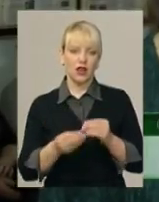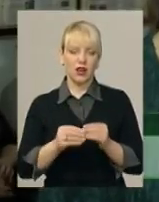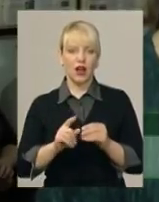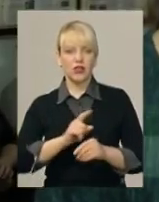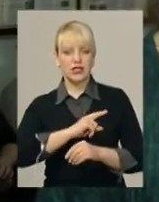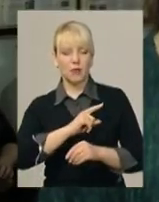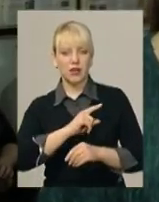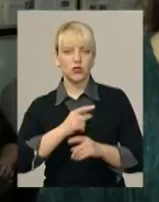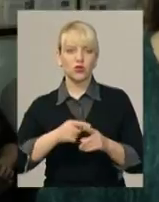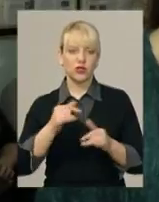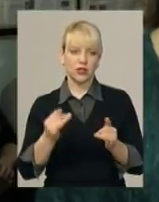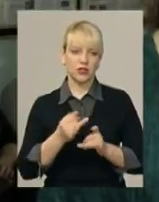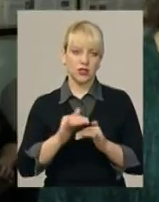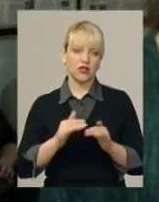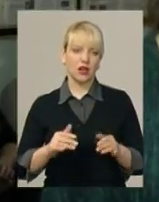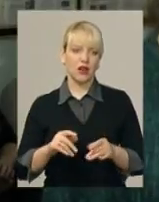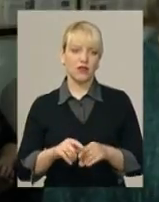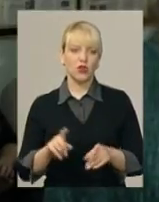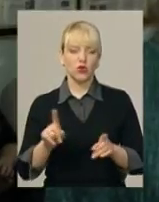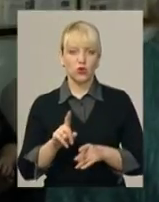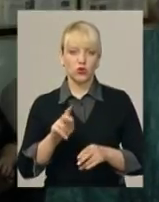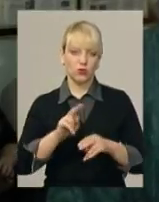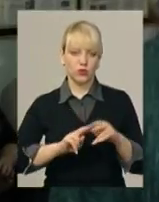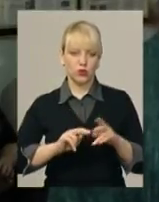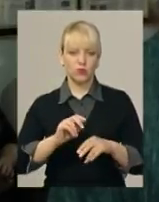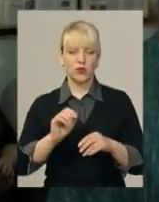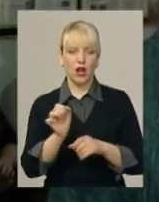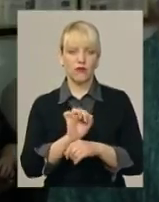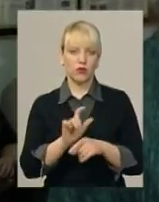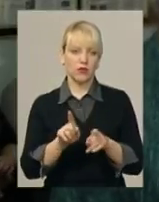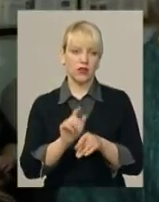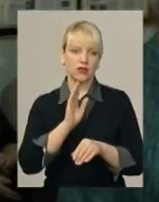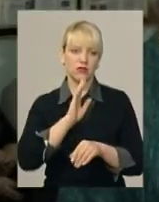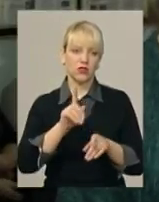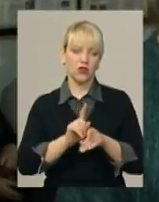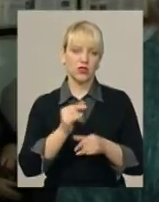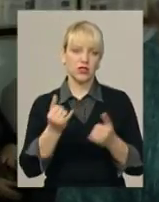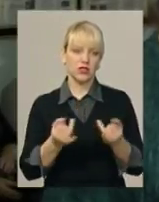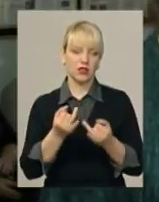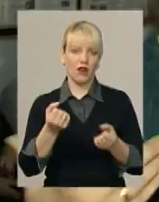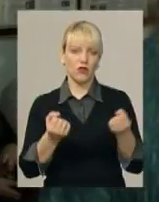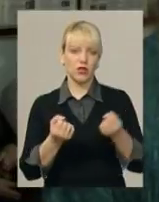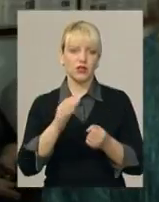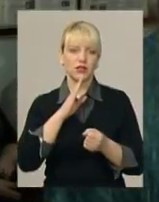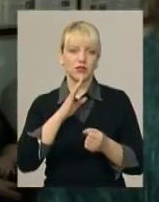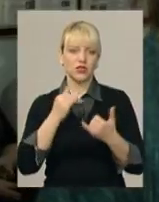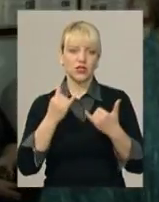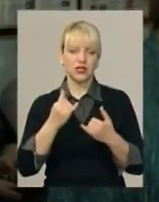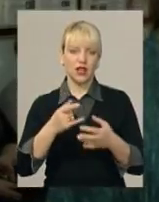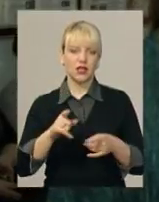дізнаються. Їм цікаво, ну і що, будова автомобіля, дівчатка також може за кермом бути. Я їм пояснюю, що дівчина